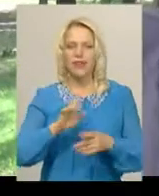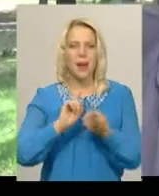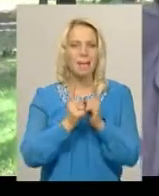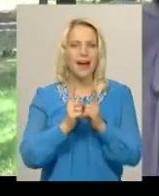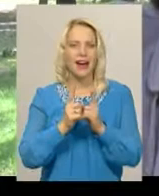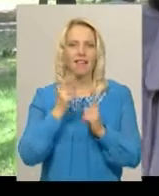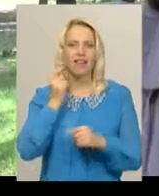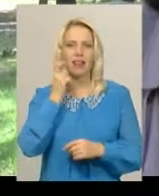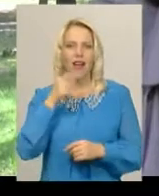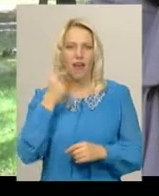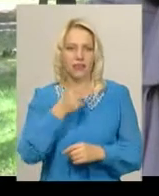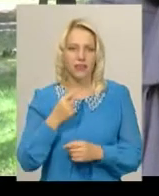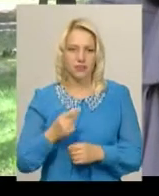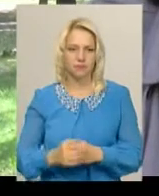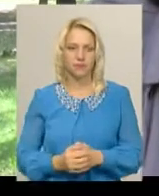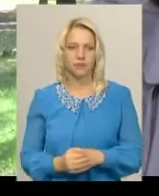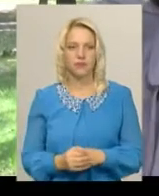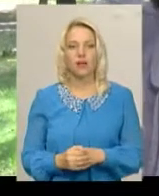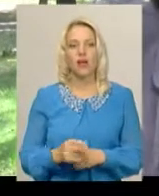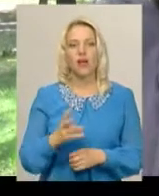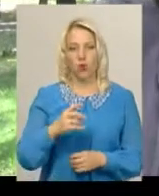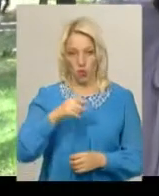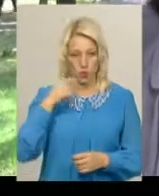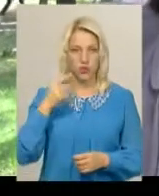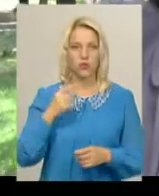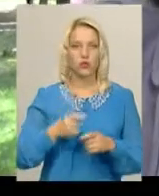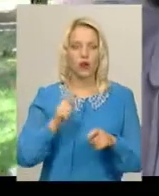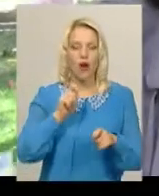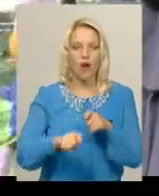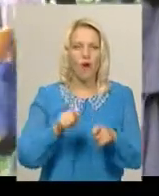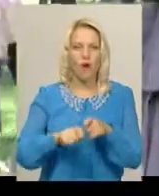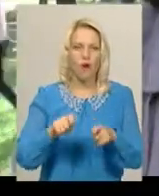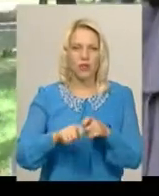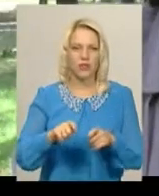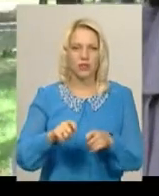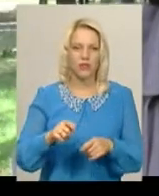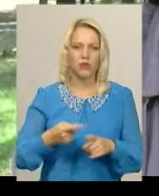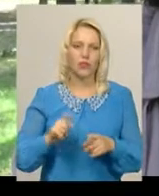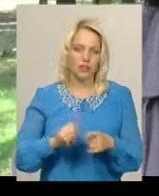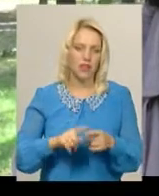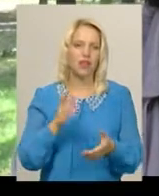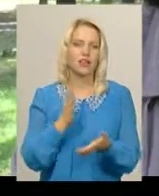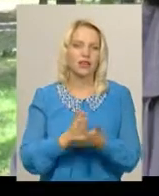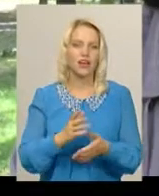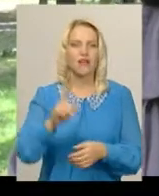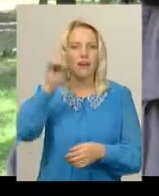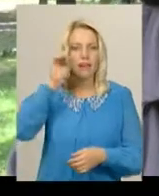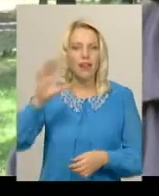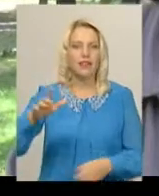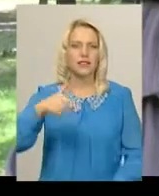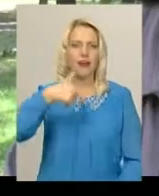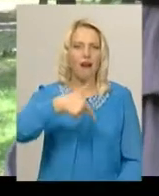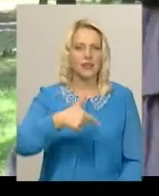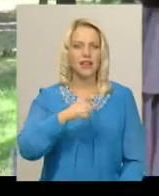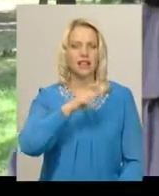російською мовою вона йде, але то є класика, то Ганс Христіан Андерсен,